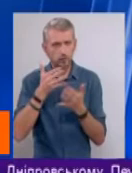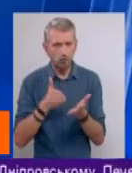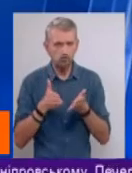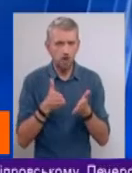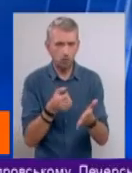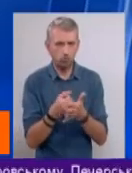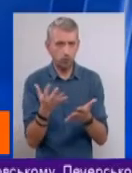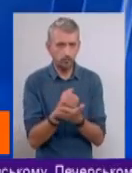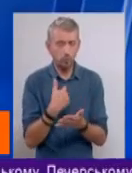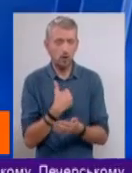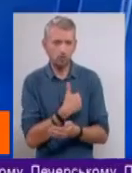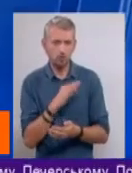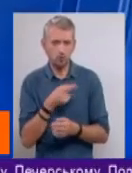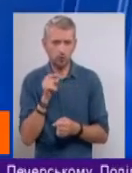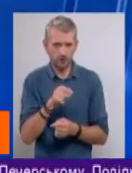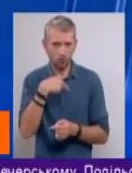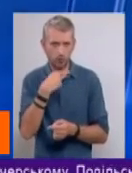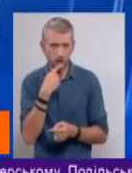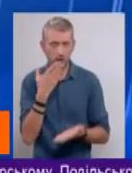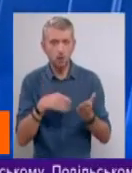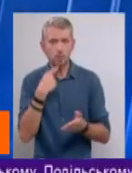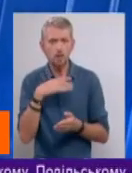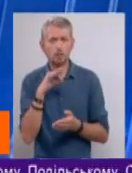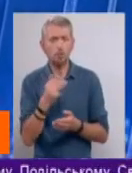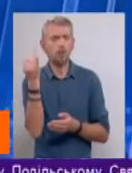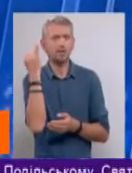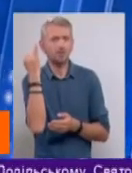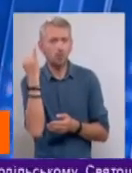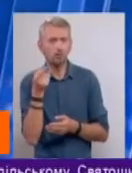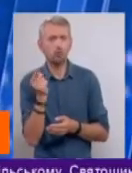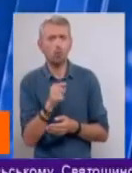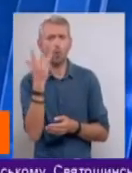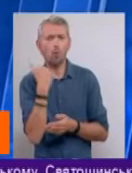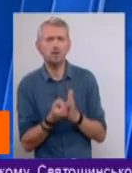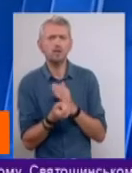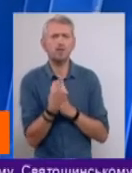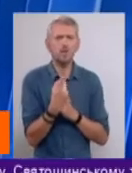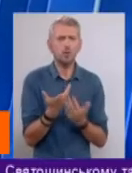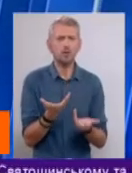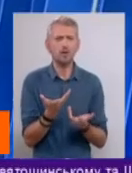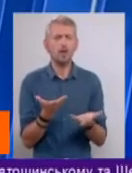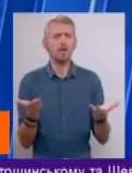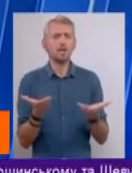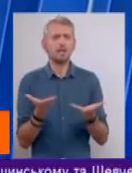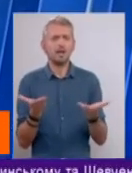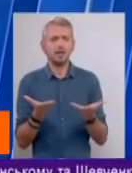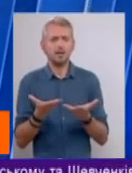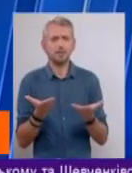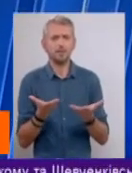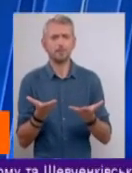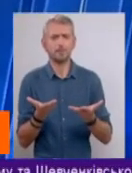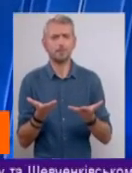ми саме про це насамперед говорили. А якщо говорити про історію того, коли воно з'явилося, які…